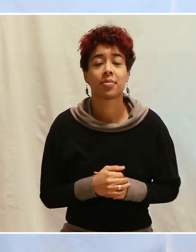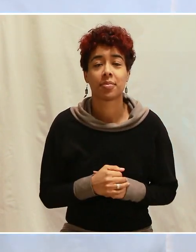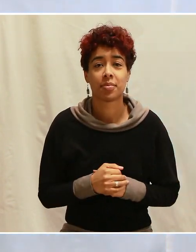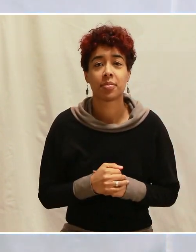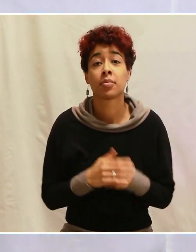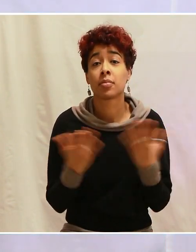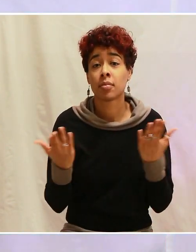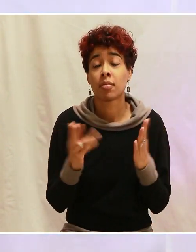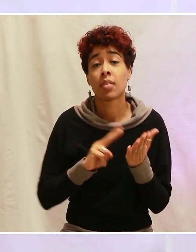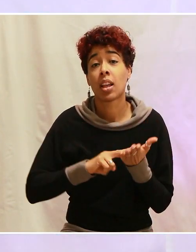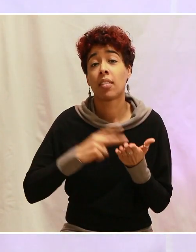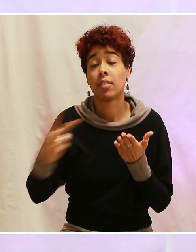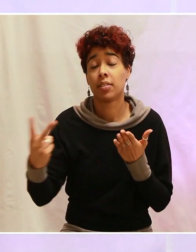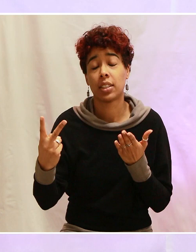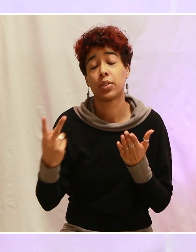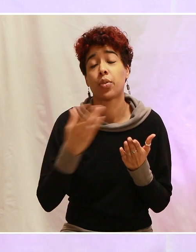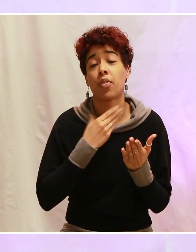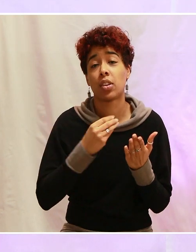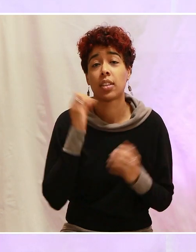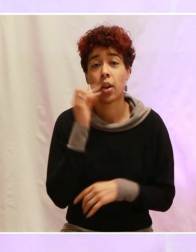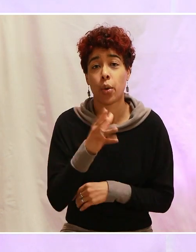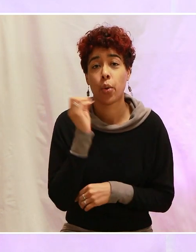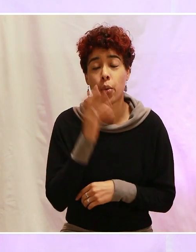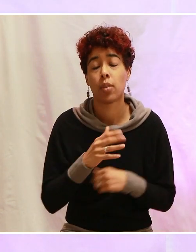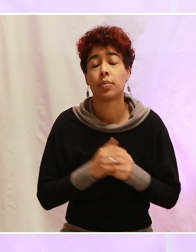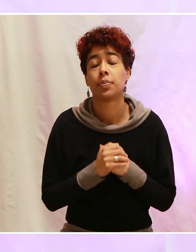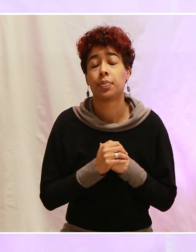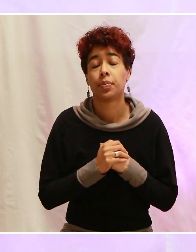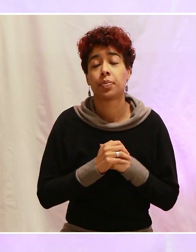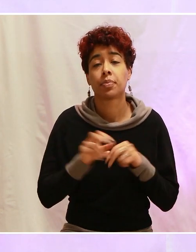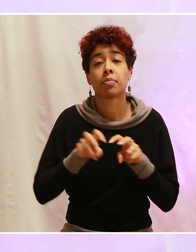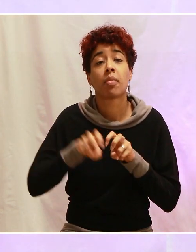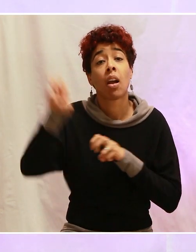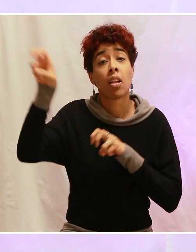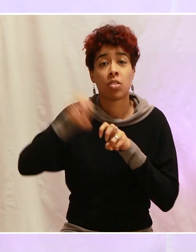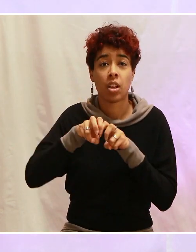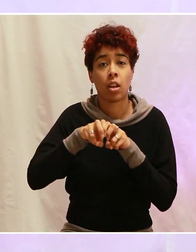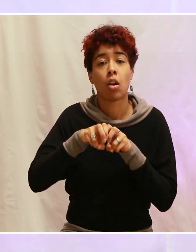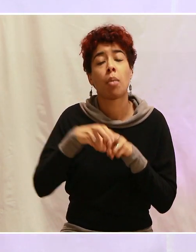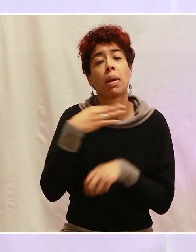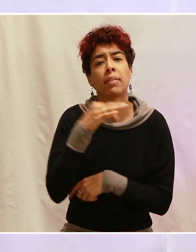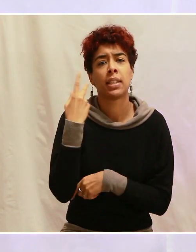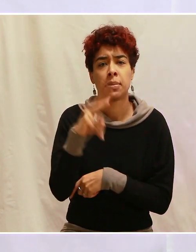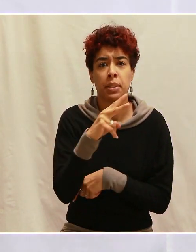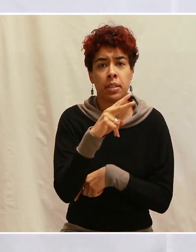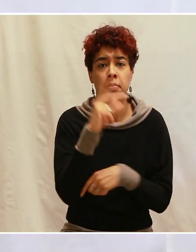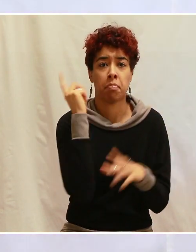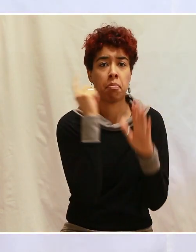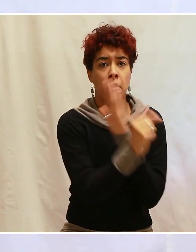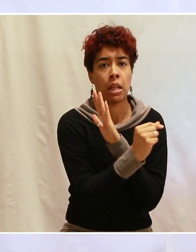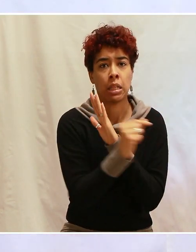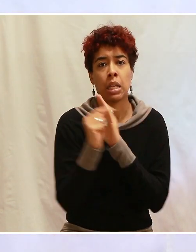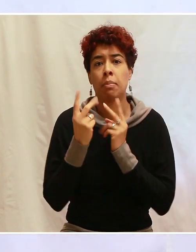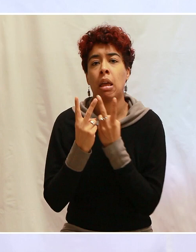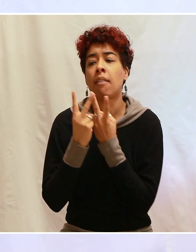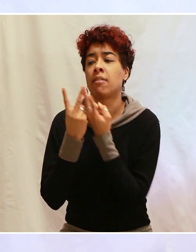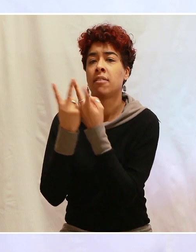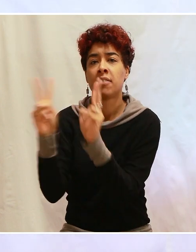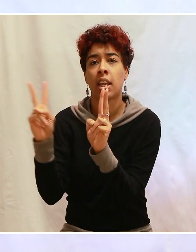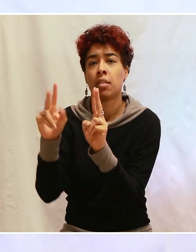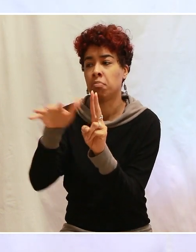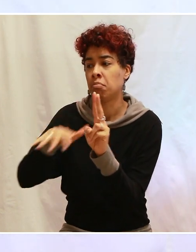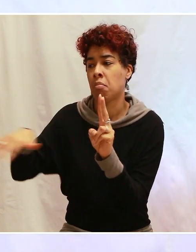français courant aujourd'hui. Lorsque Jacob et ses fils levèrent le camp, Dieu inspira une telle peur aux habitants des villes voisines